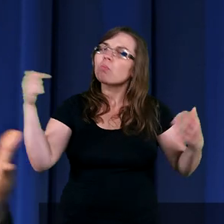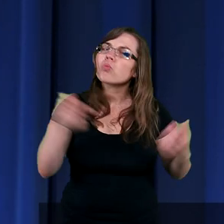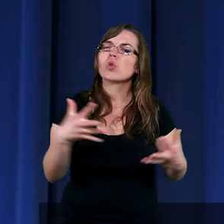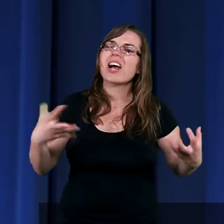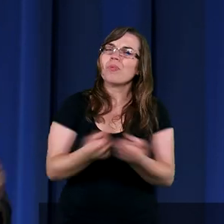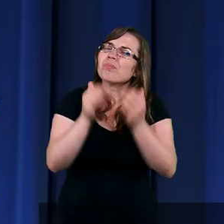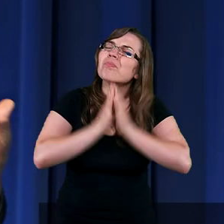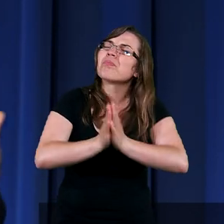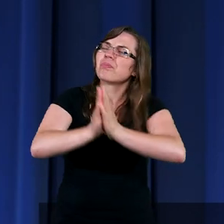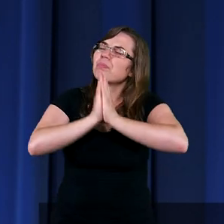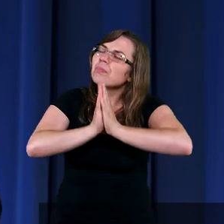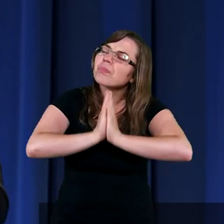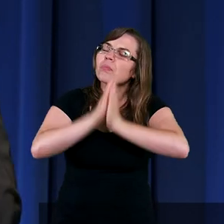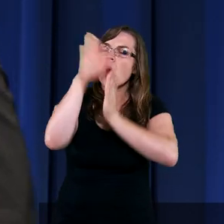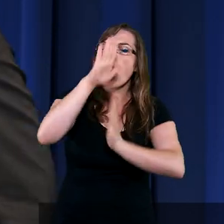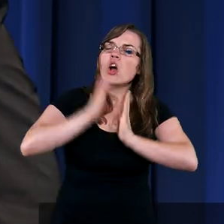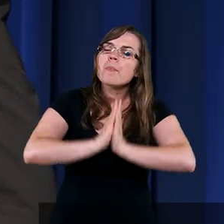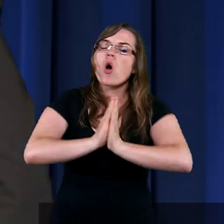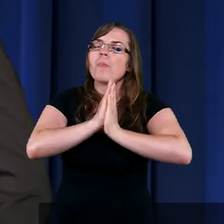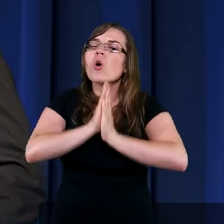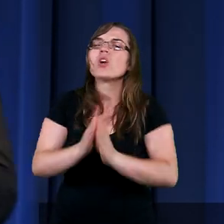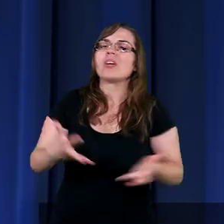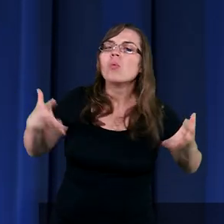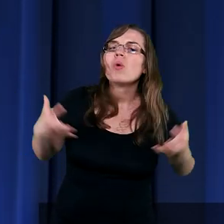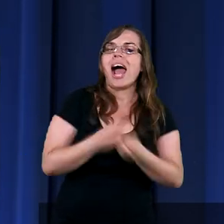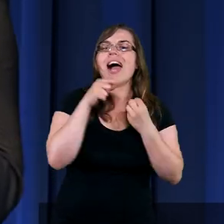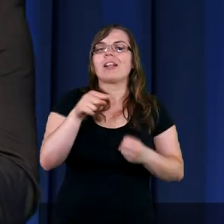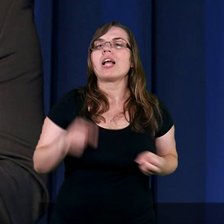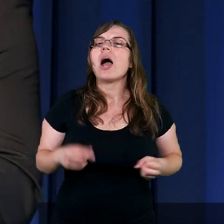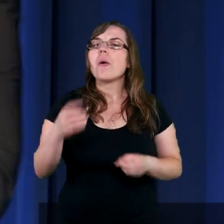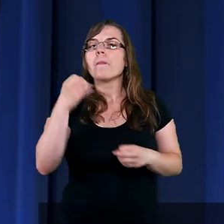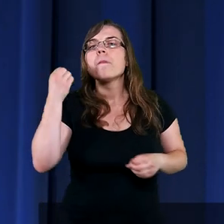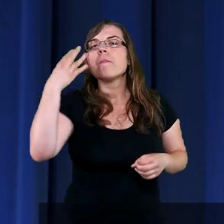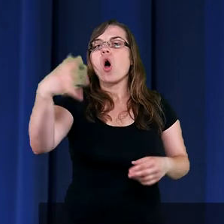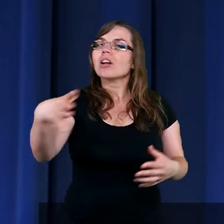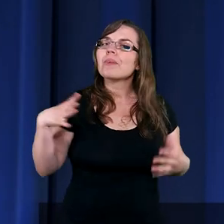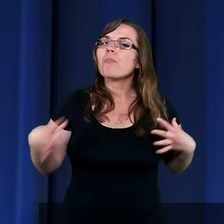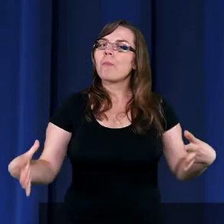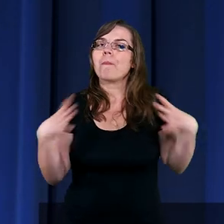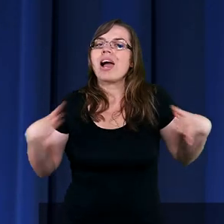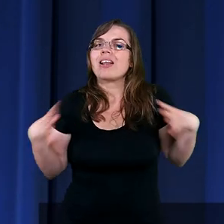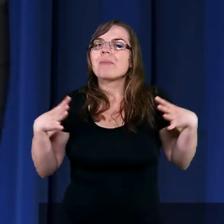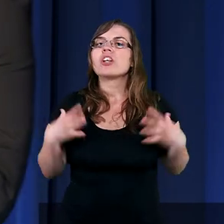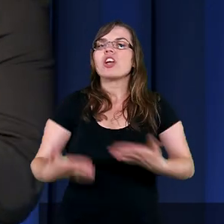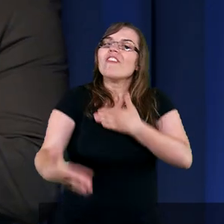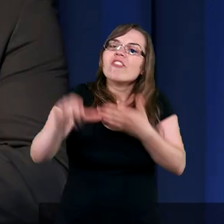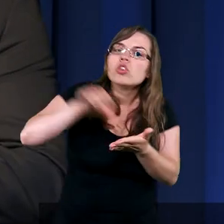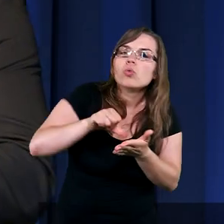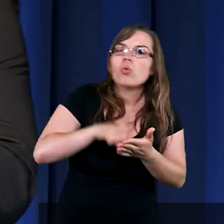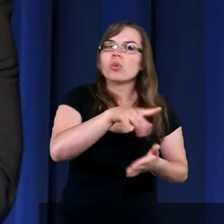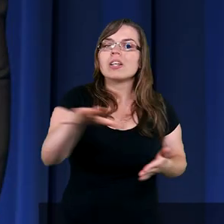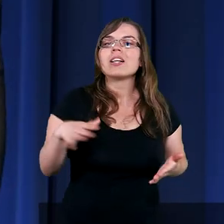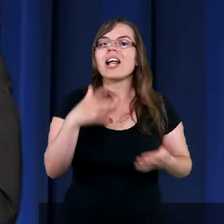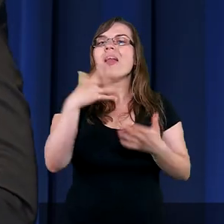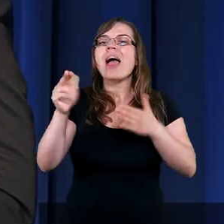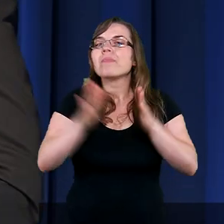Modliła się i prosiła Boga, żeby go uratował. Ciekawa rzecz, że Mojżesz był bezpieczniejszy wśród krokodylów na Nilu